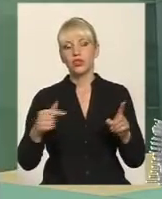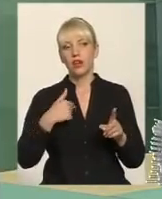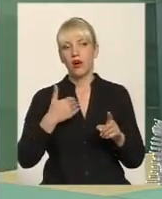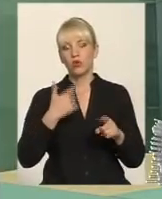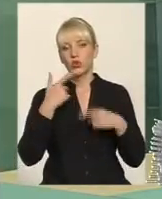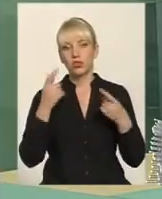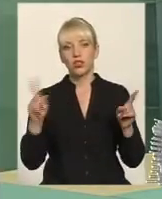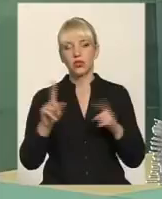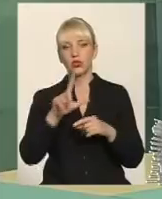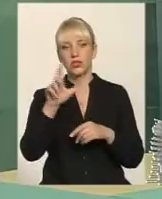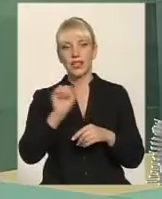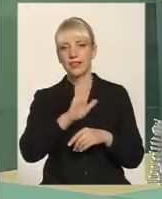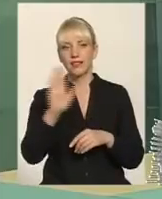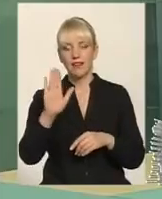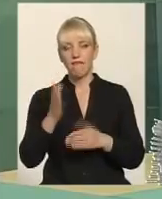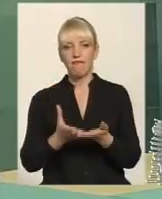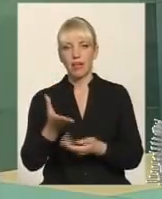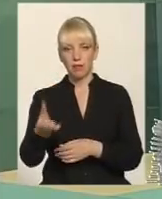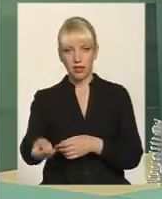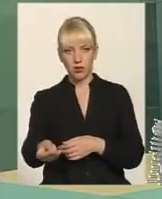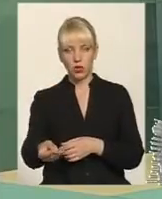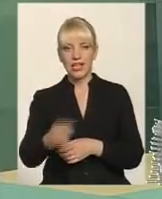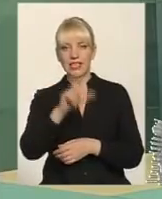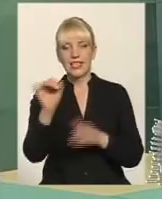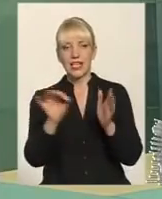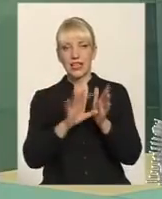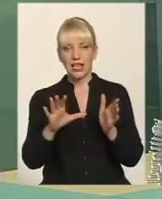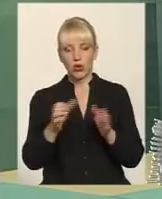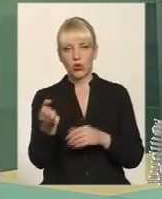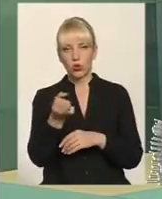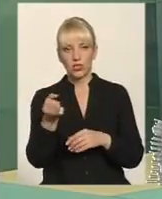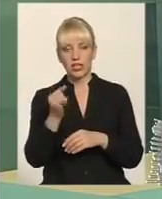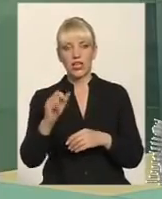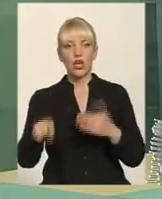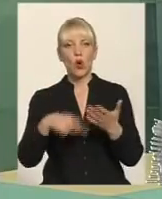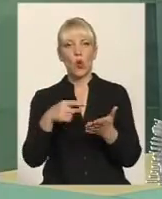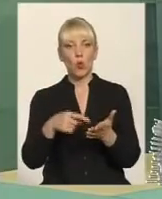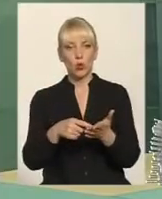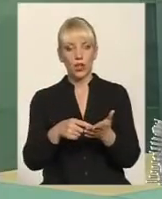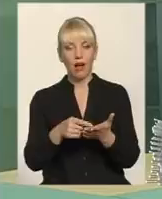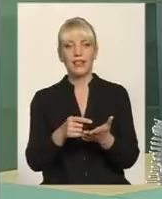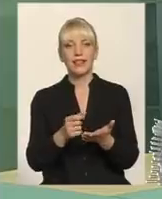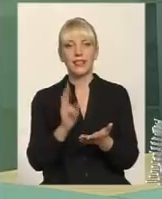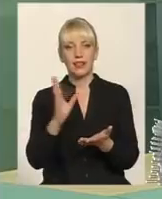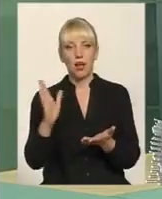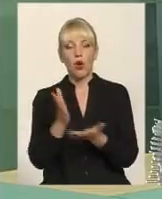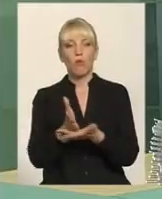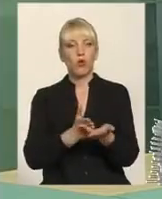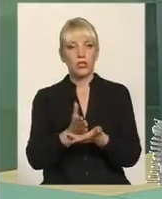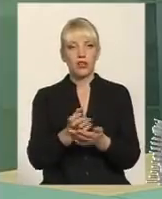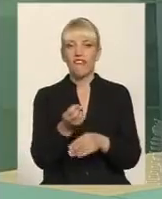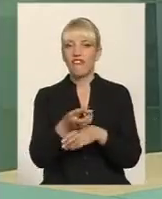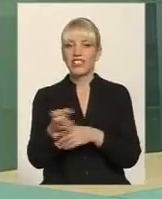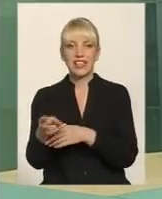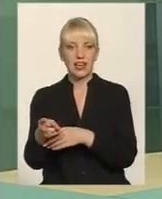за невиплату грошей, за енергоносії або за комунальні послуги нікого взагалі, не тільки мешканців гуртожитки, виселяти